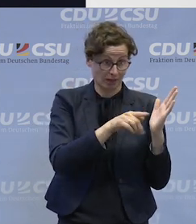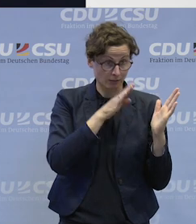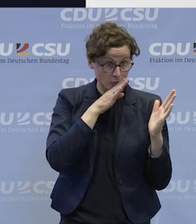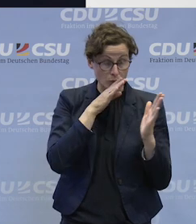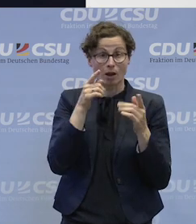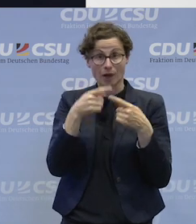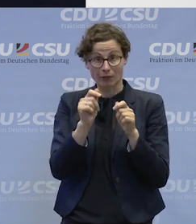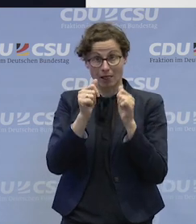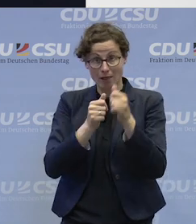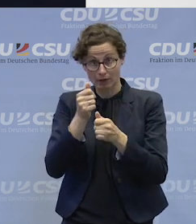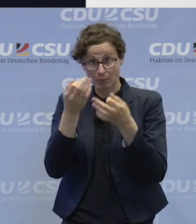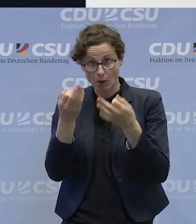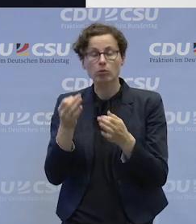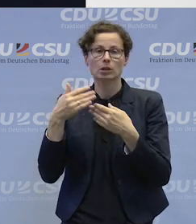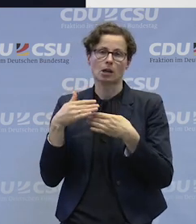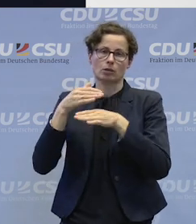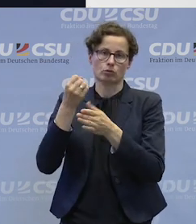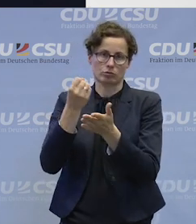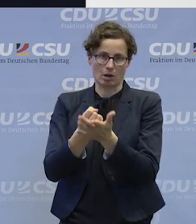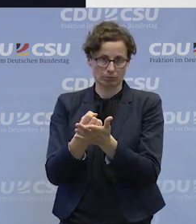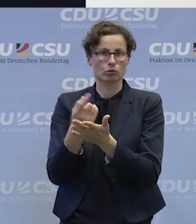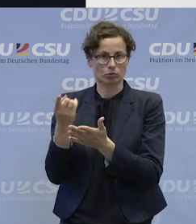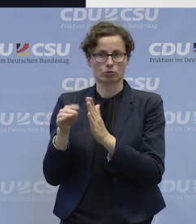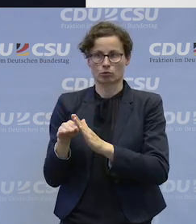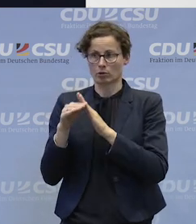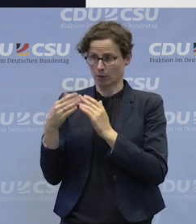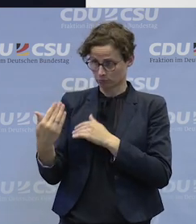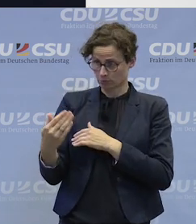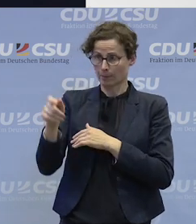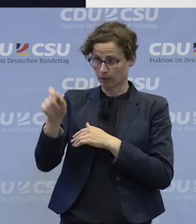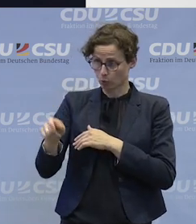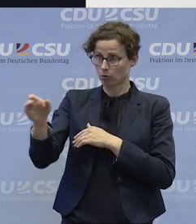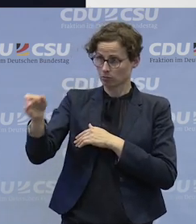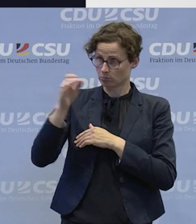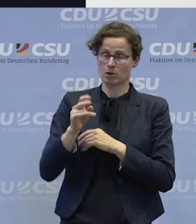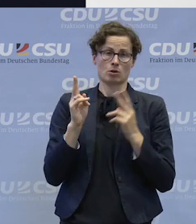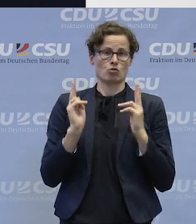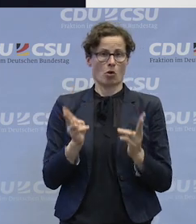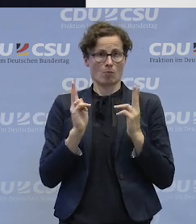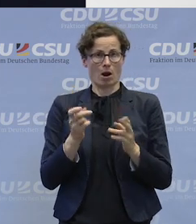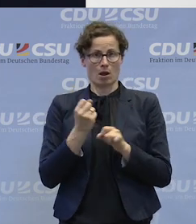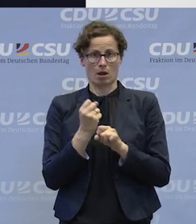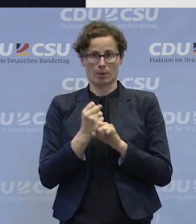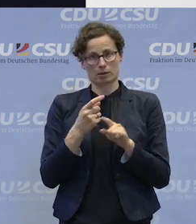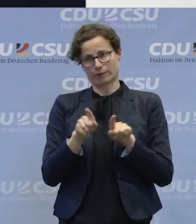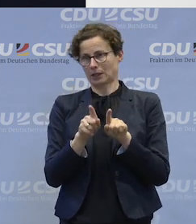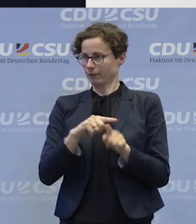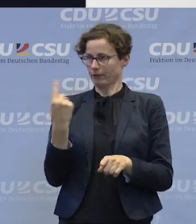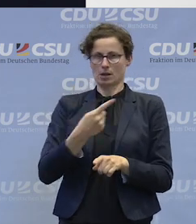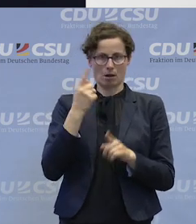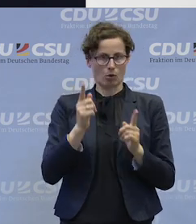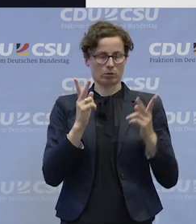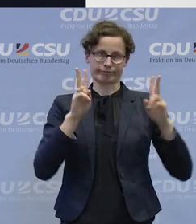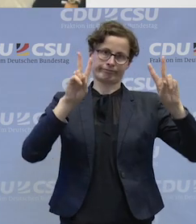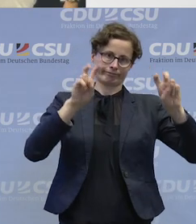sicherlich mit unterstützen. Aber er arbeitet bei uns ganz normal, in Anführungszeichen, wie wir alle ganz normal, unnormal in unserer Firma arbeiten.